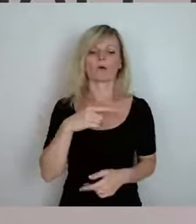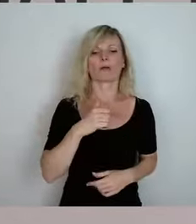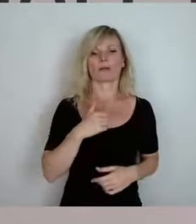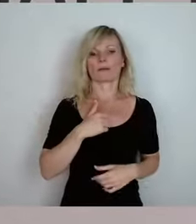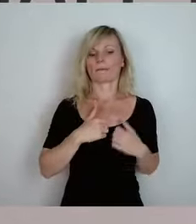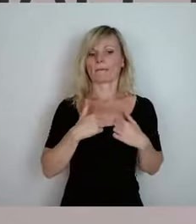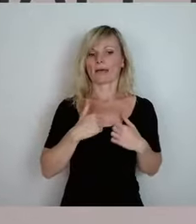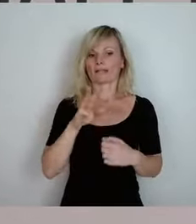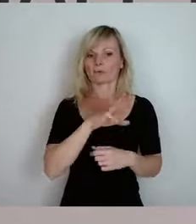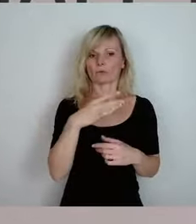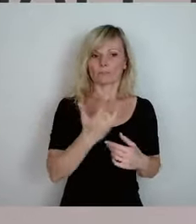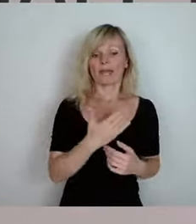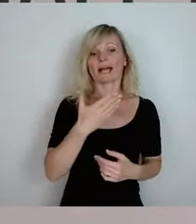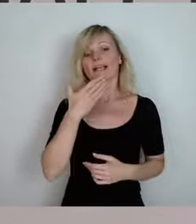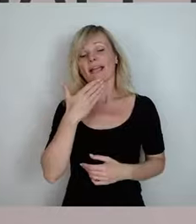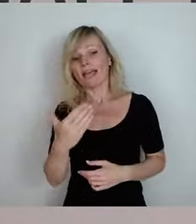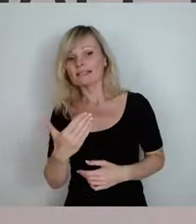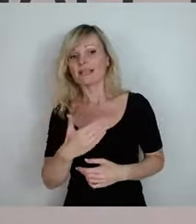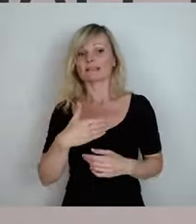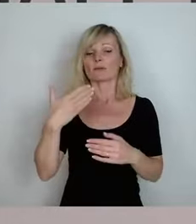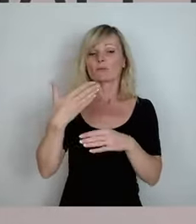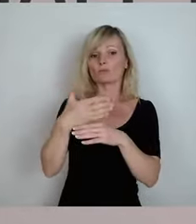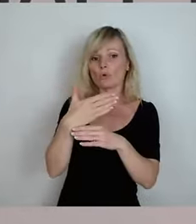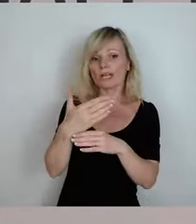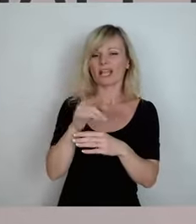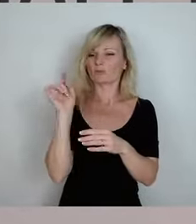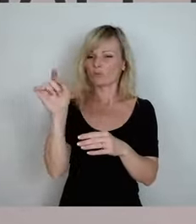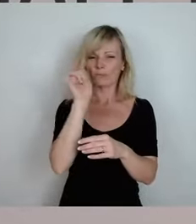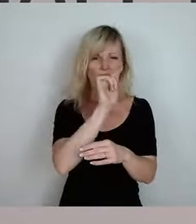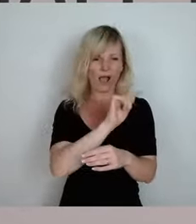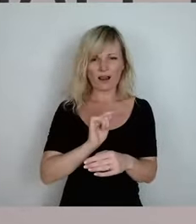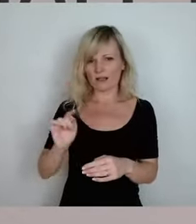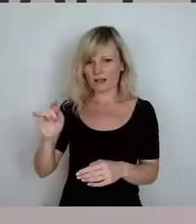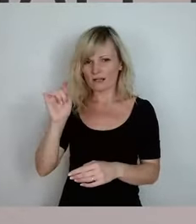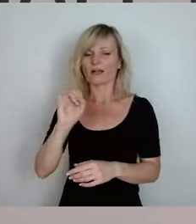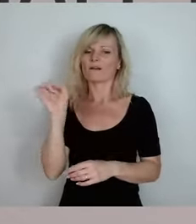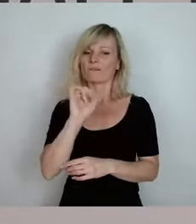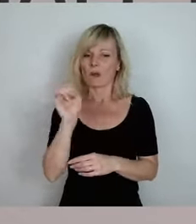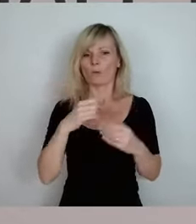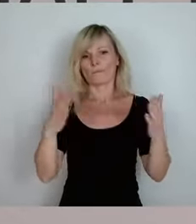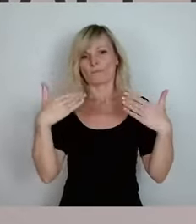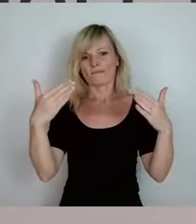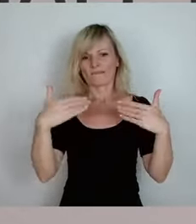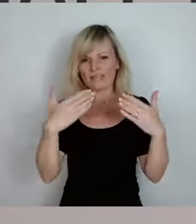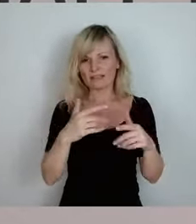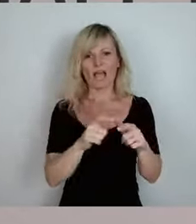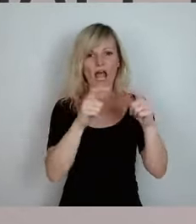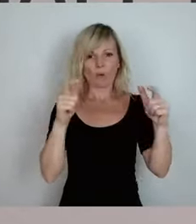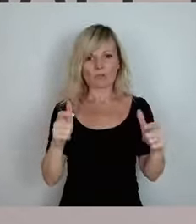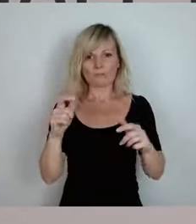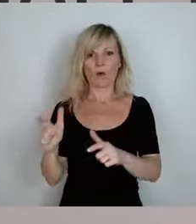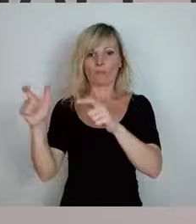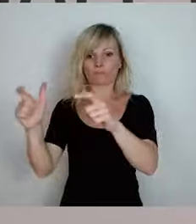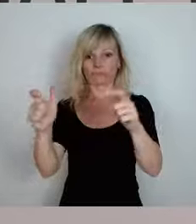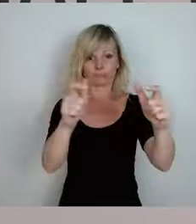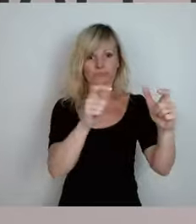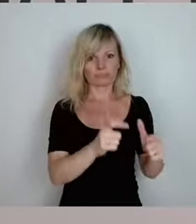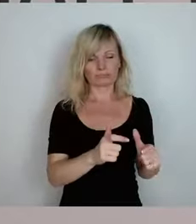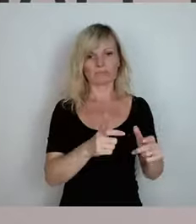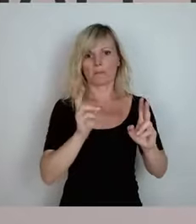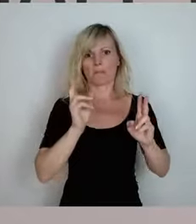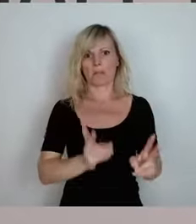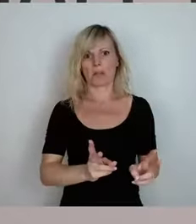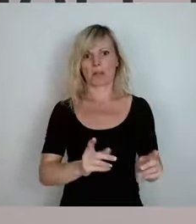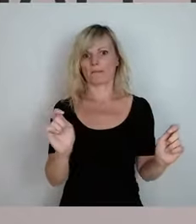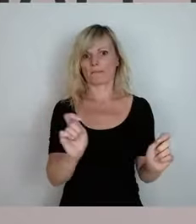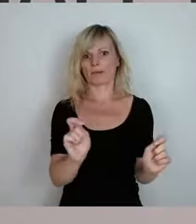und auch in Thüringen eigentlich überall der Windausbau zum Erliegen gekommen ist, weil der unmittelbare Nutzen für diejenigen,